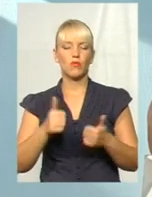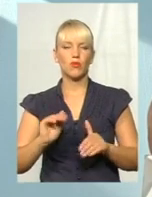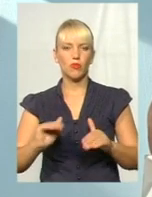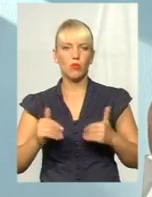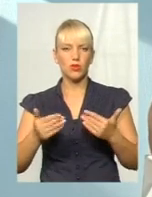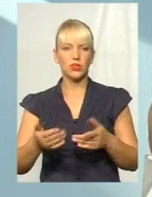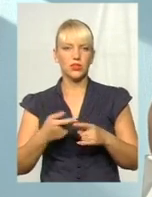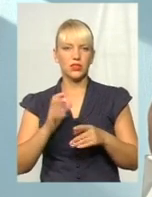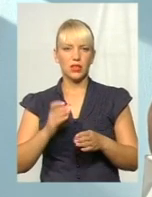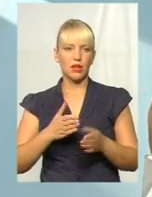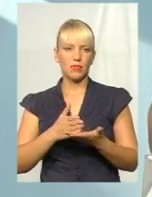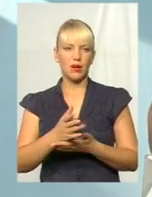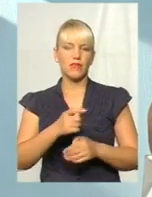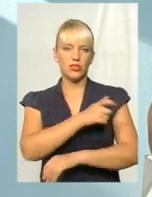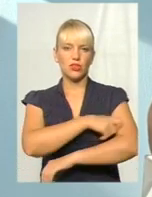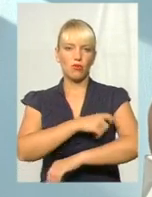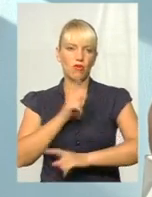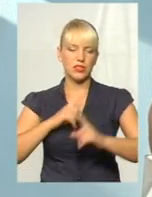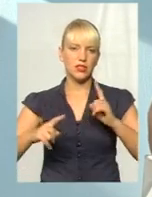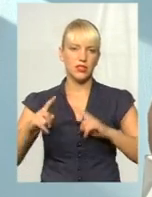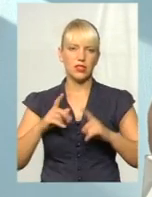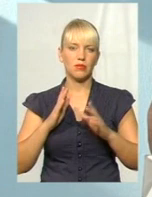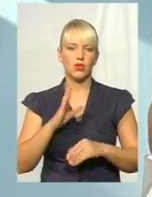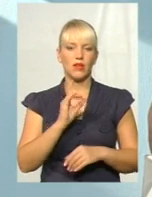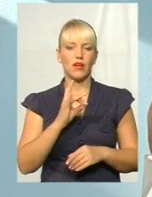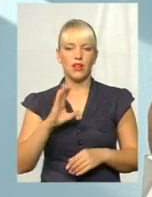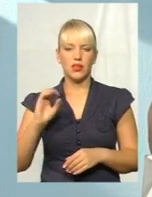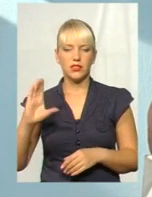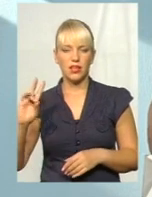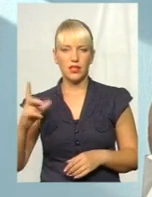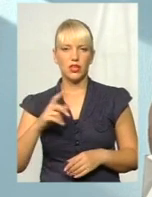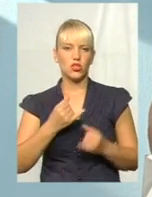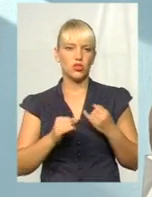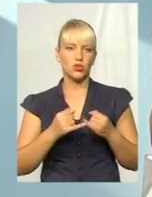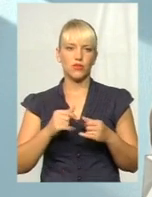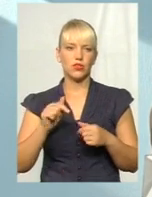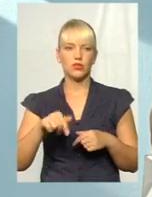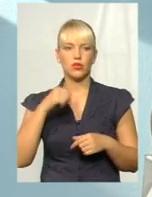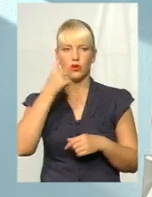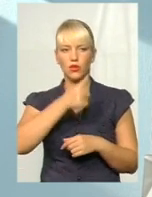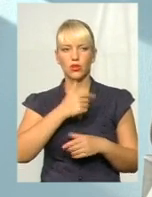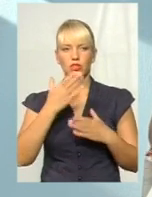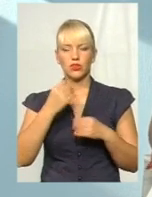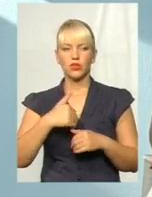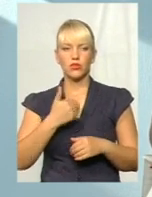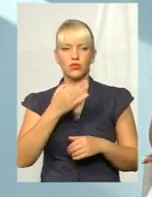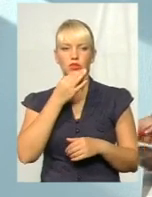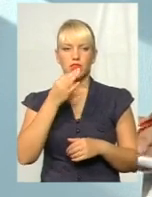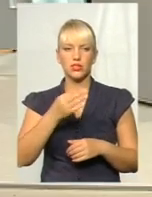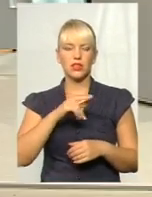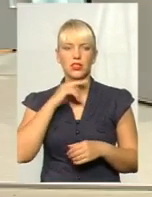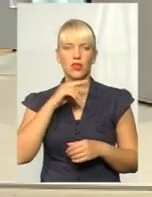направлені, і чергове засідання буде вересень, жовтень, звичайно, поточного року. Ще хочу сказати,